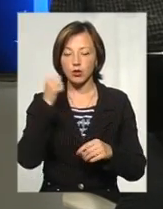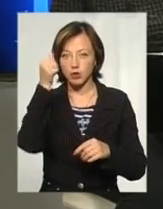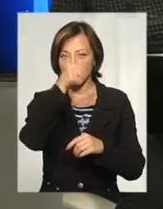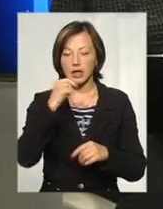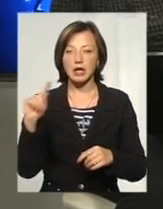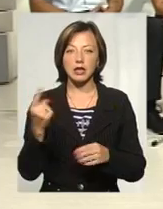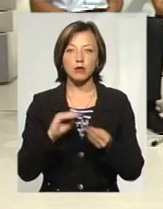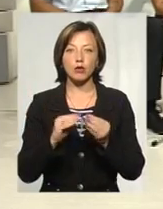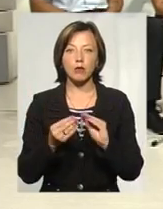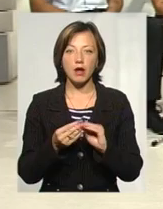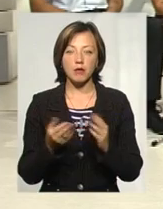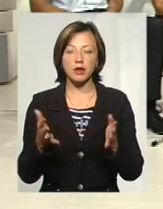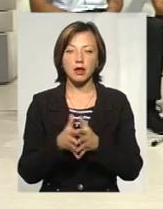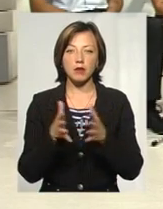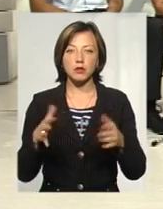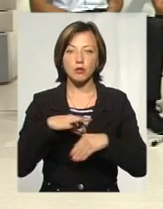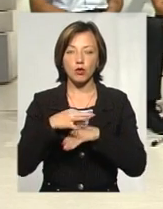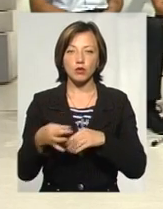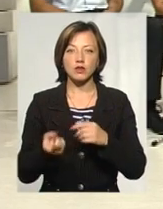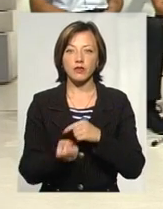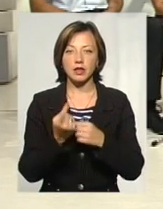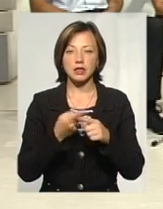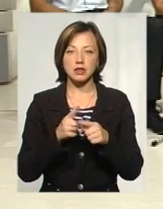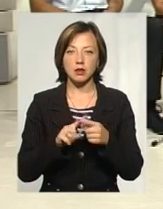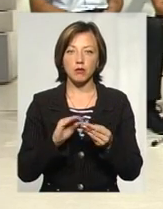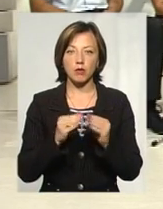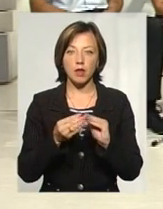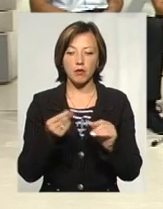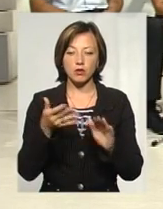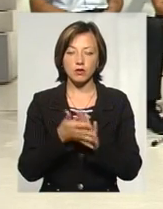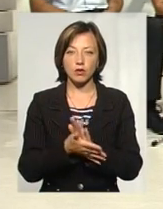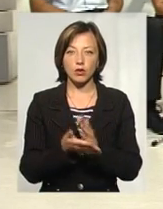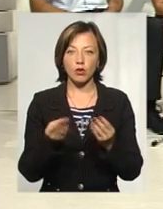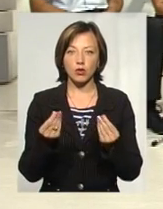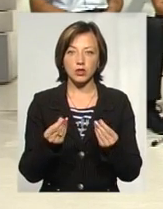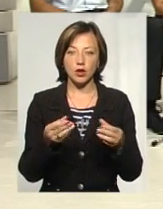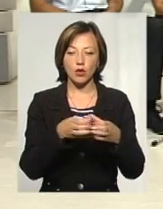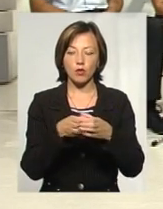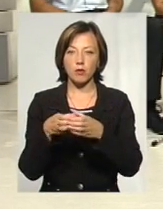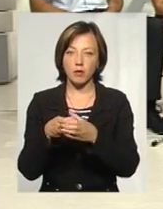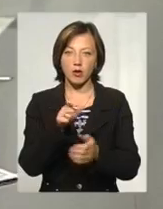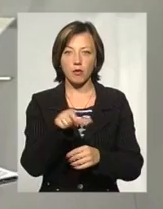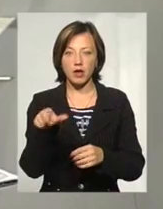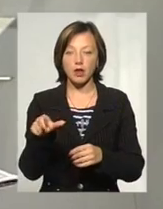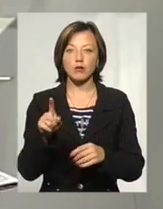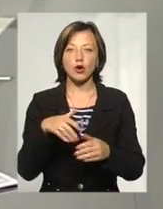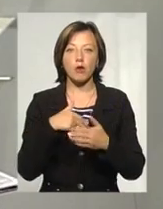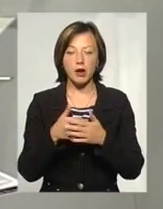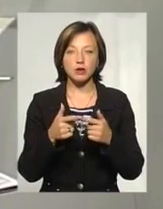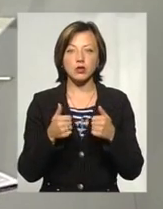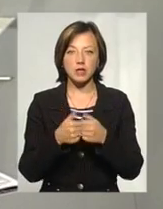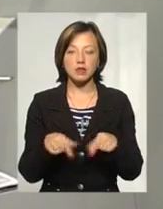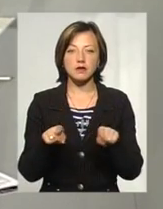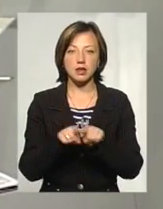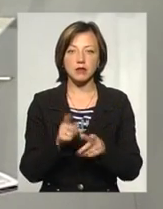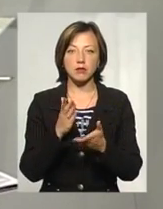єдине проблеми, які такі найбільш болючі виникли, це проблеми з освоєнням коштів з ініціативними групами громадян. Тому що громадські організації все